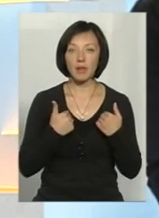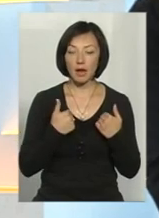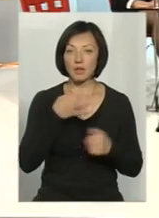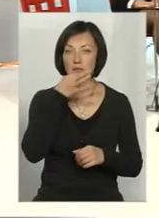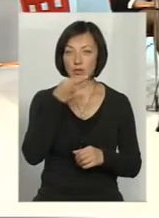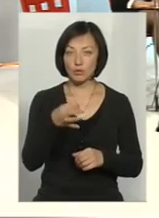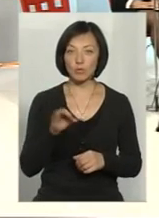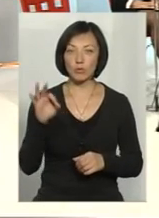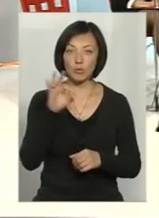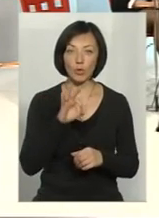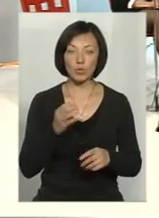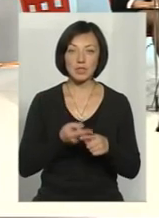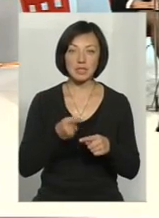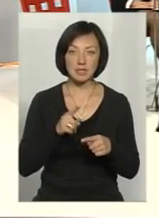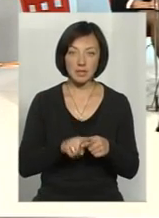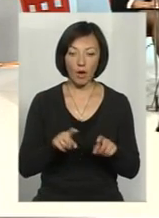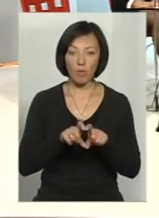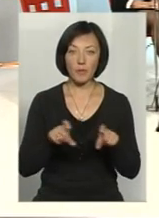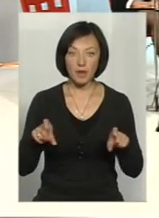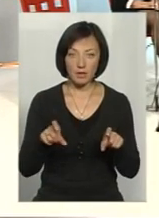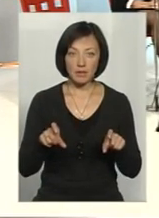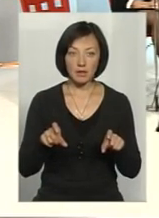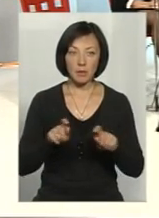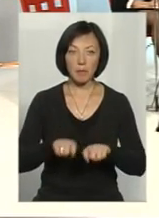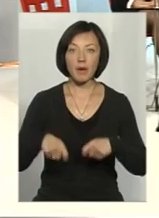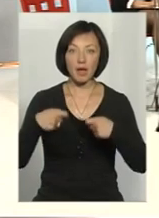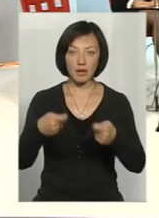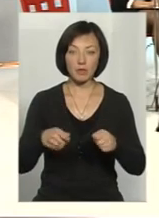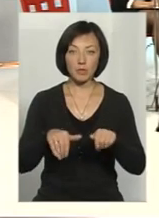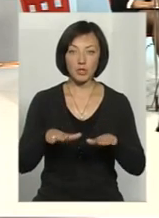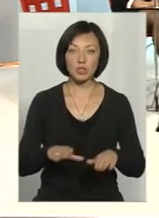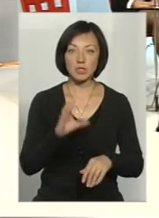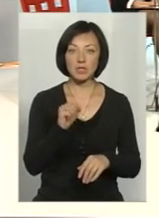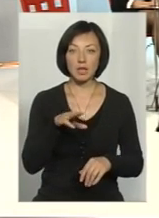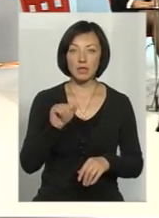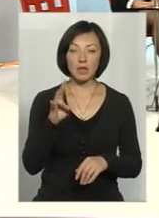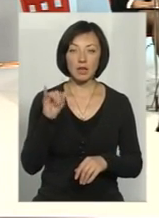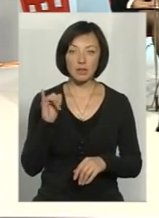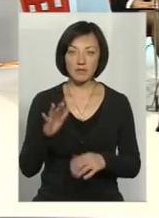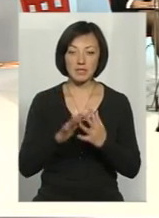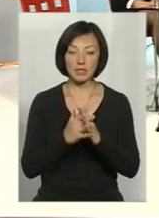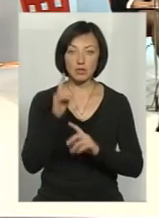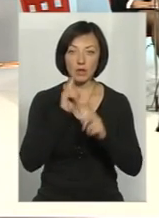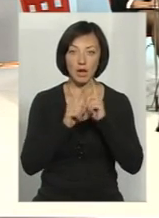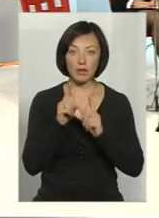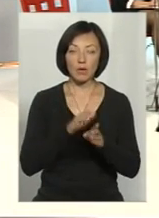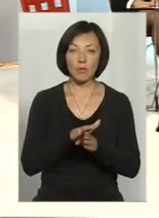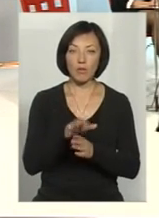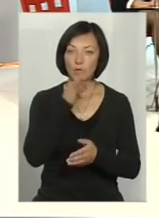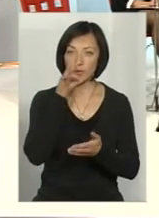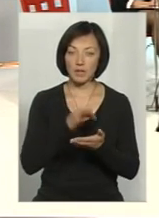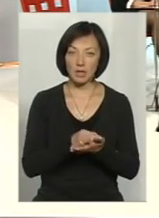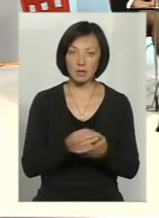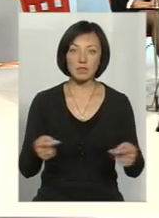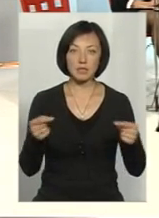що стосується саме цього,'єкта Туін переданий рішенням Сатанівської селищної ради і повністю на цей відповідальність